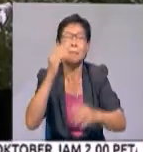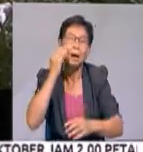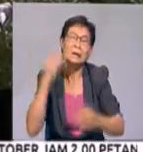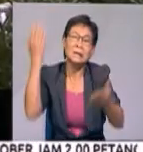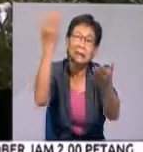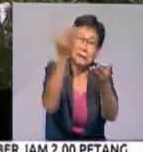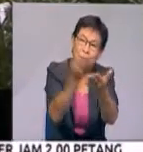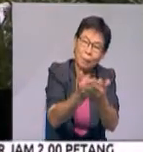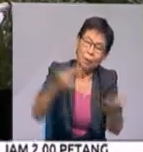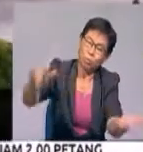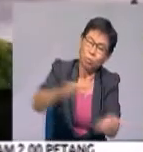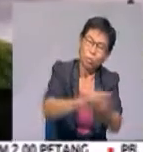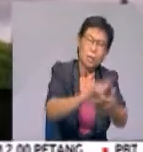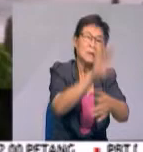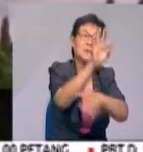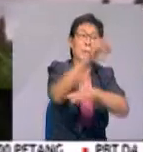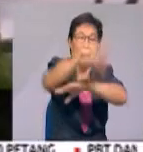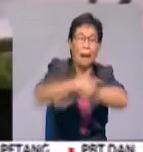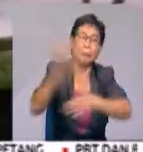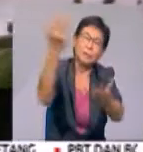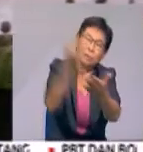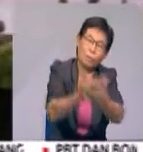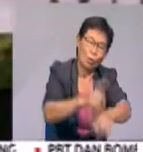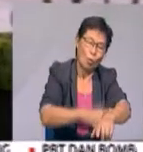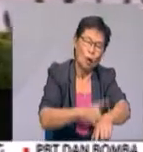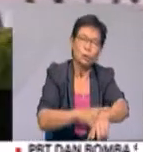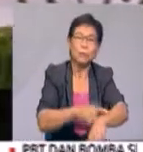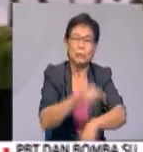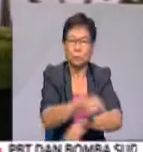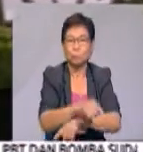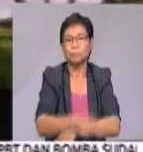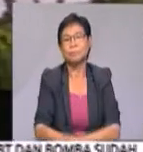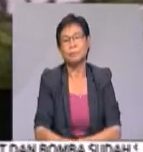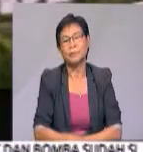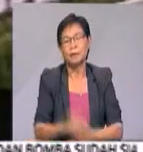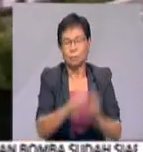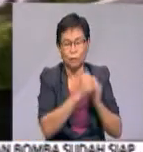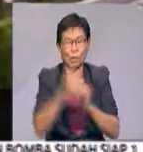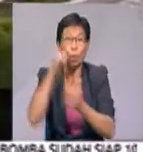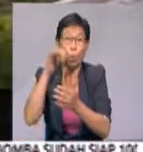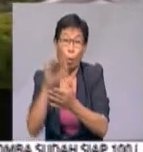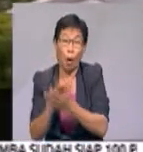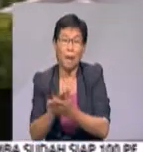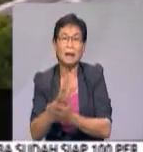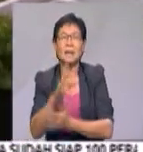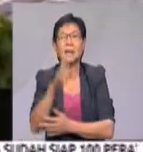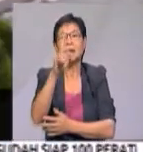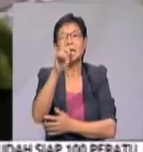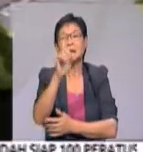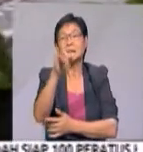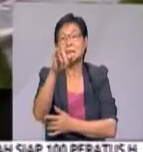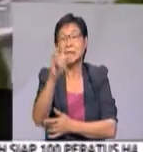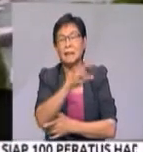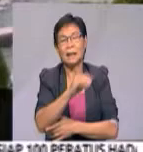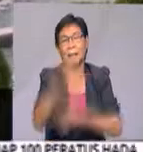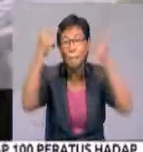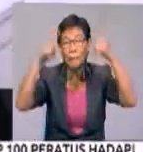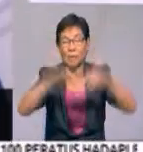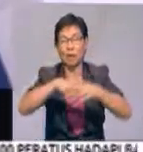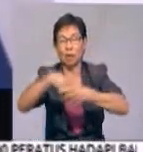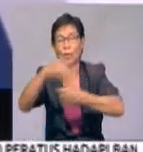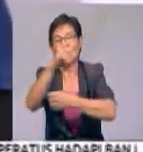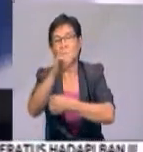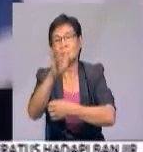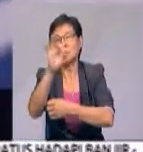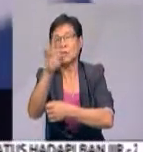tiba di Ashkabat pada pukul 9 malam ini waktu tempatan. Beliau turut diringi isteri Tunduk Tersia Asmah Muhammad Ali serta Menteri Luar Dato'